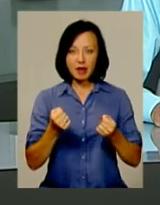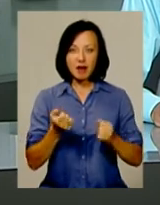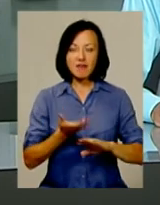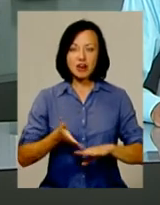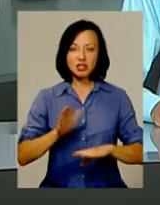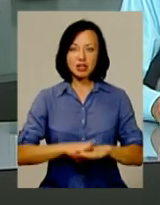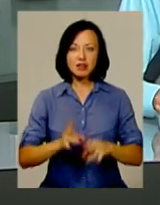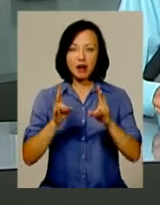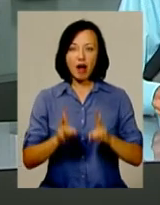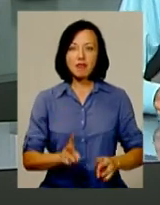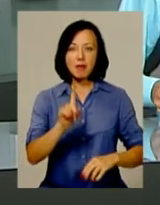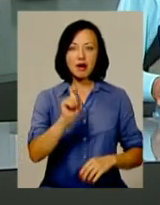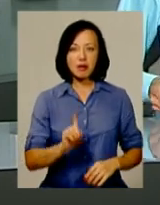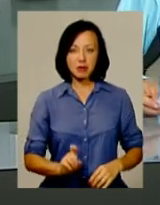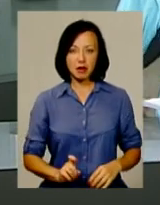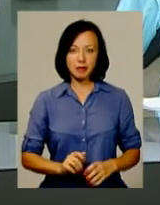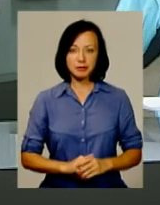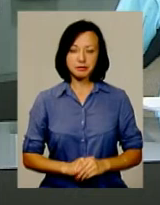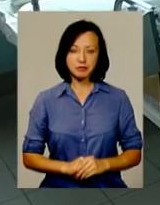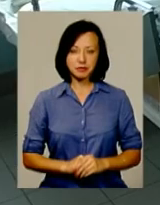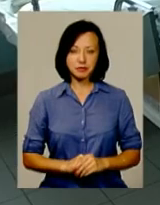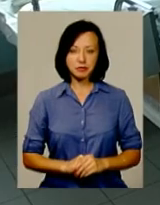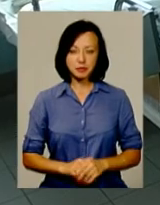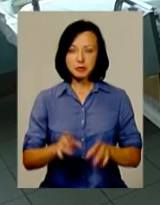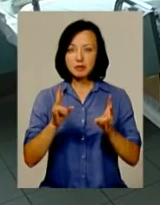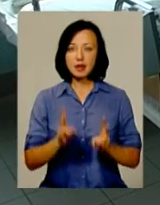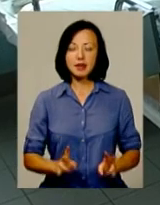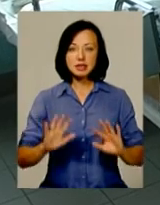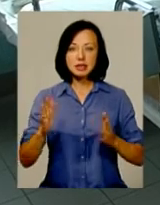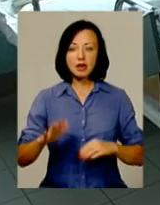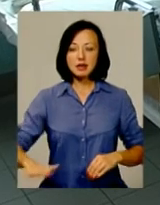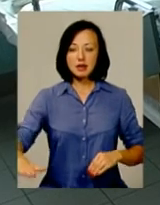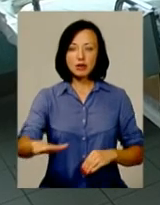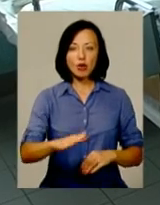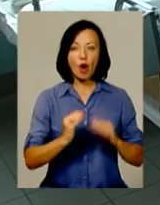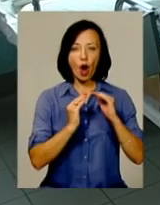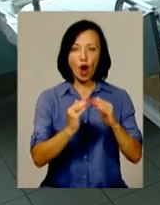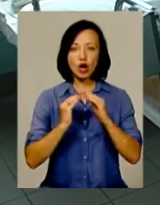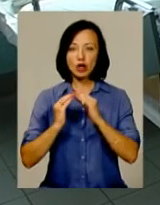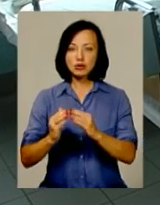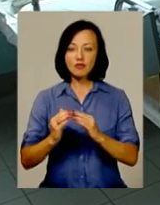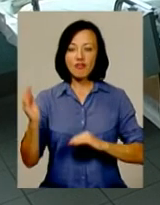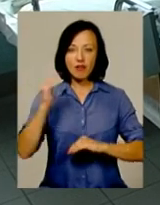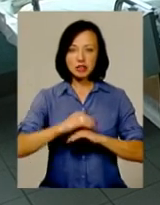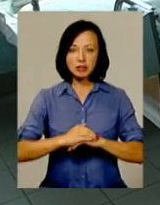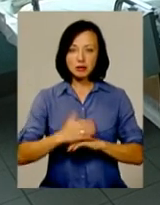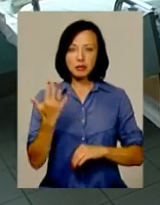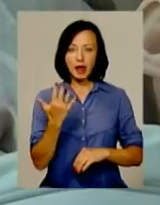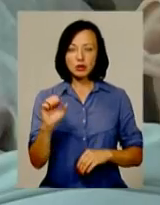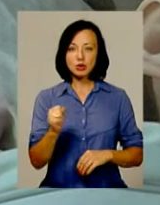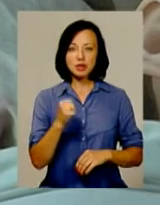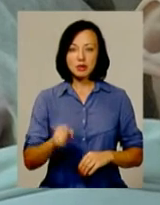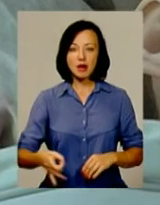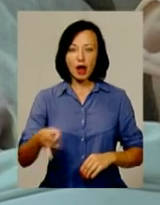Подробиці – далі у сюжеті. Трагедія сталася на території гаражного масиву увечері 5 серпня у